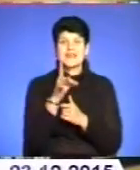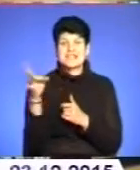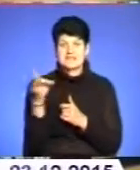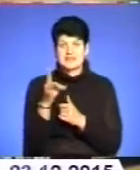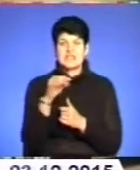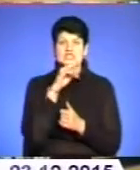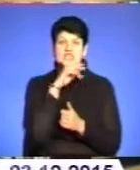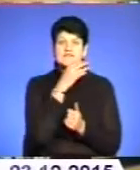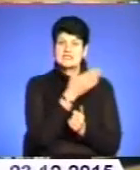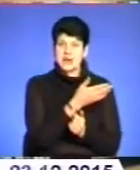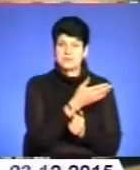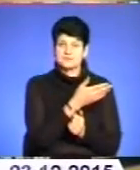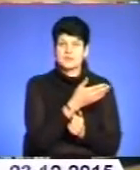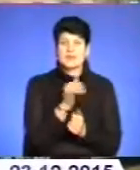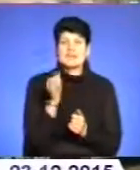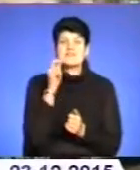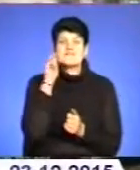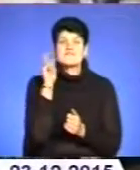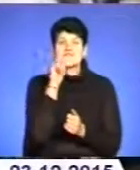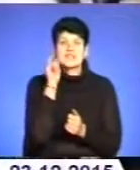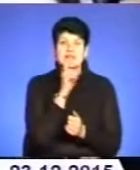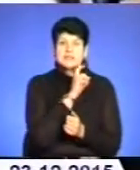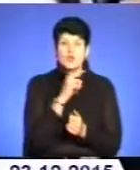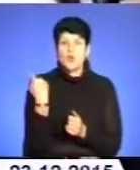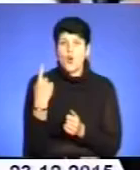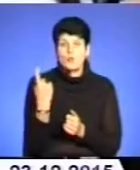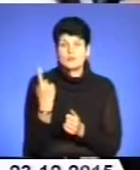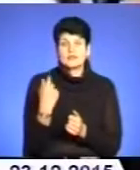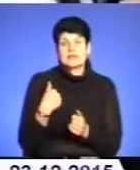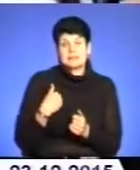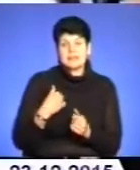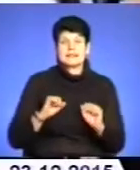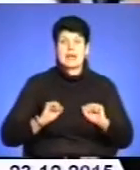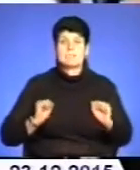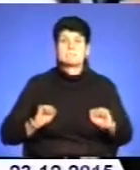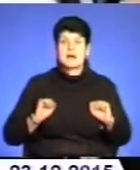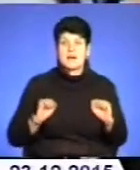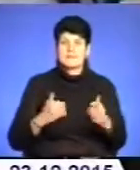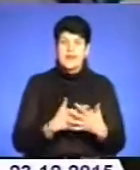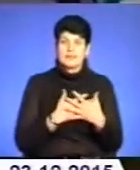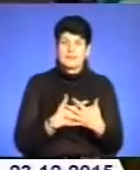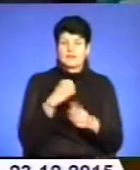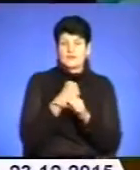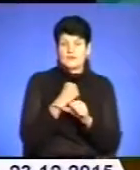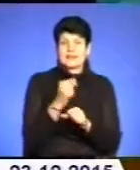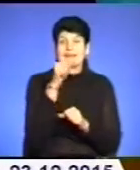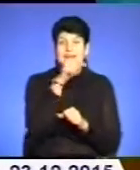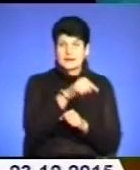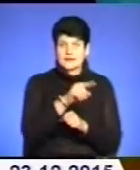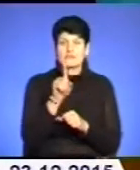з Чернівцями і з Вінницькою областю. Відповідно, ми намагаємося, ми активно працюємо над тим, щоб